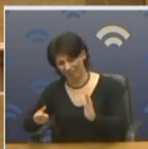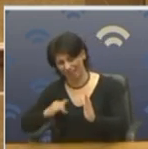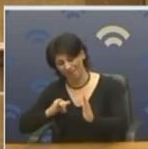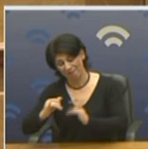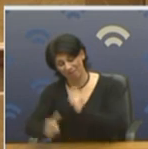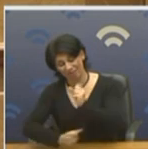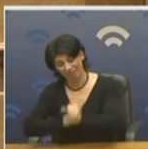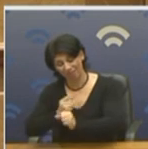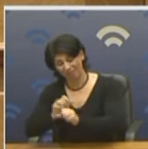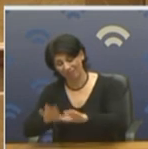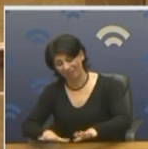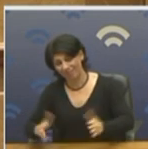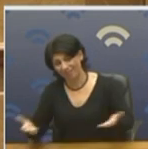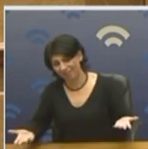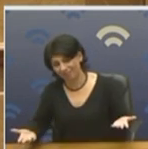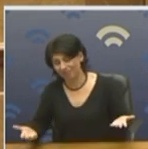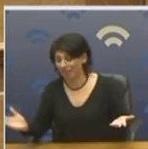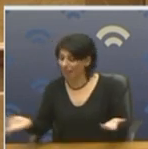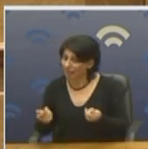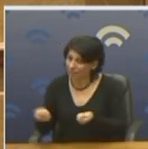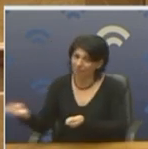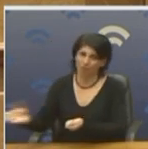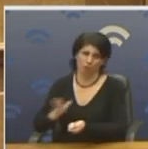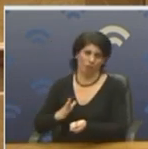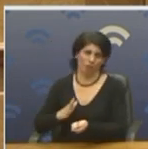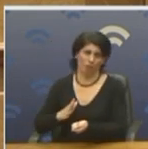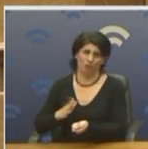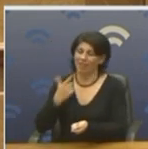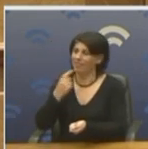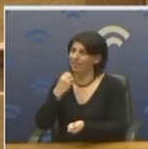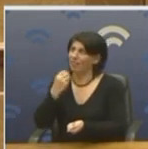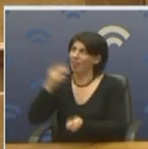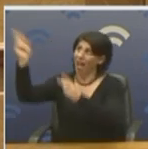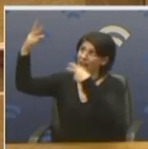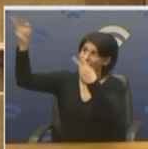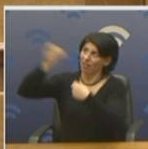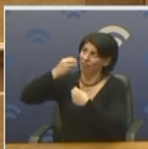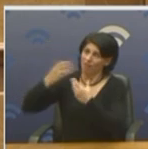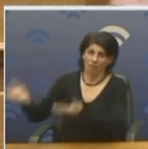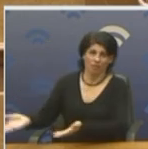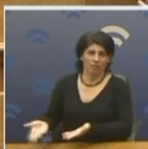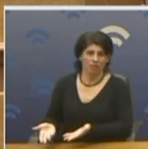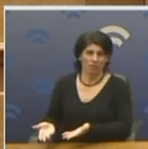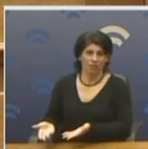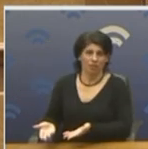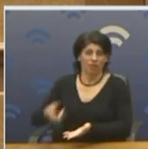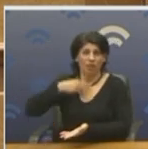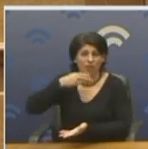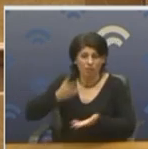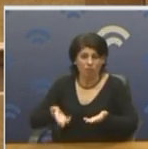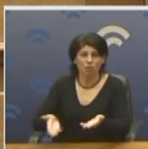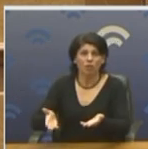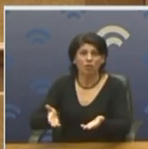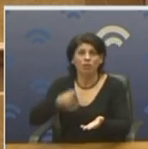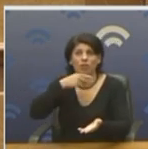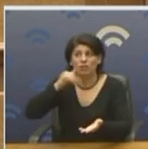Μακροχρόνοι άνεργοι, κύριε Υπουργέ μου. Κάτι όταν να κάνουμε για τους ανθρώπους. Δηλαδή, πώς τα φάνε αυτοί, αέρα κομπανιστό. Όχι κάτσικοι στο φούρνο, ούτε κάτσικοι από